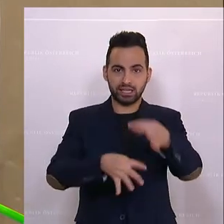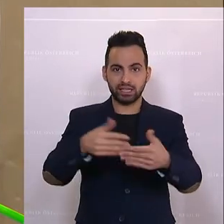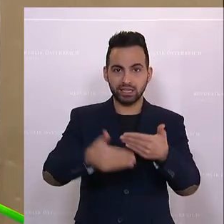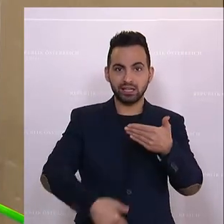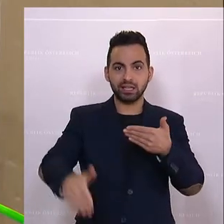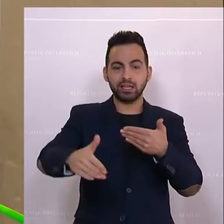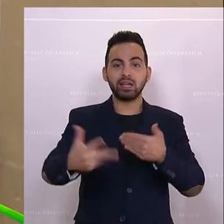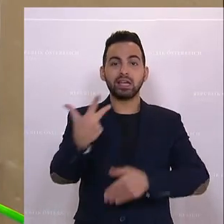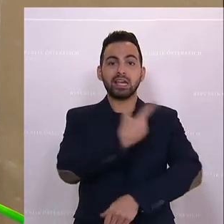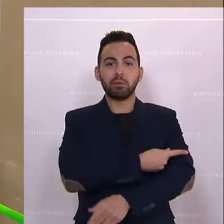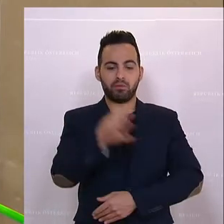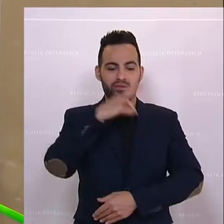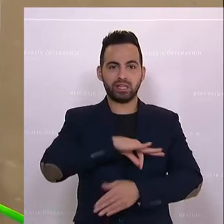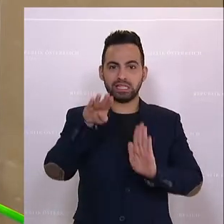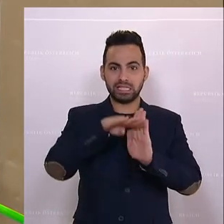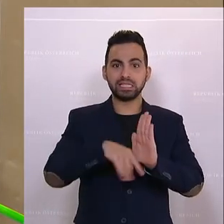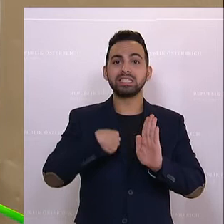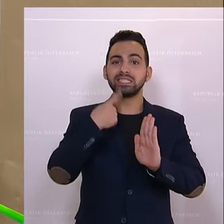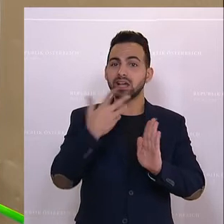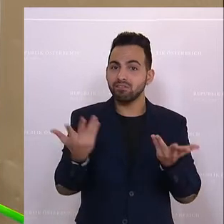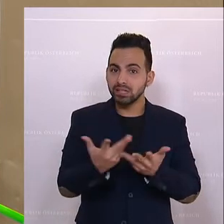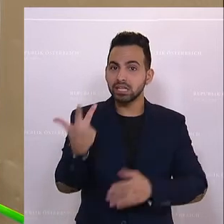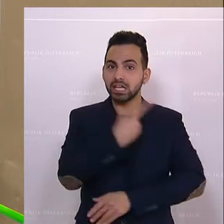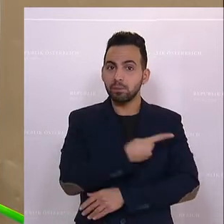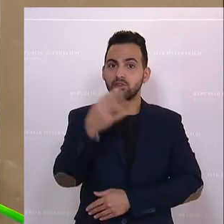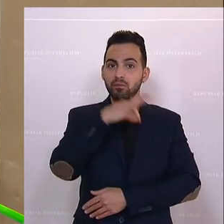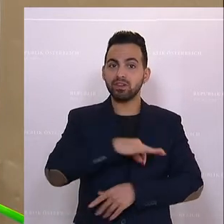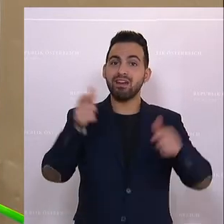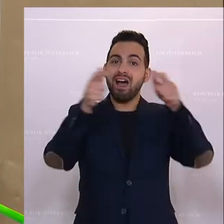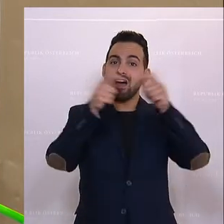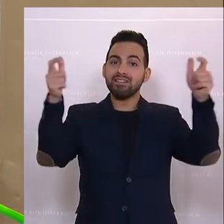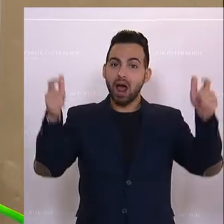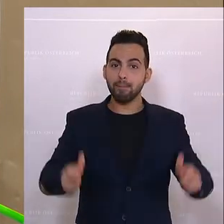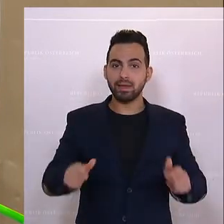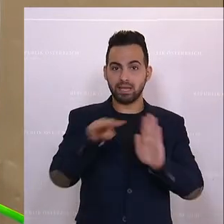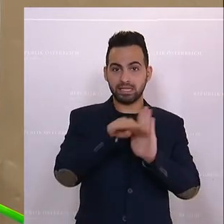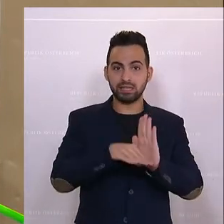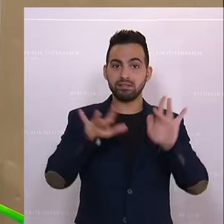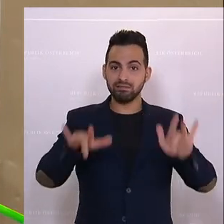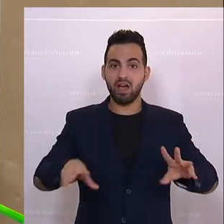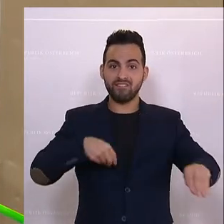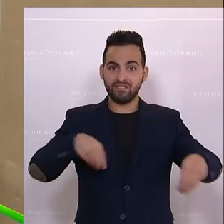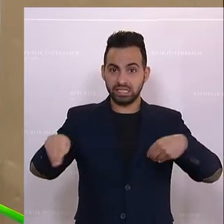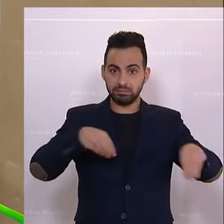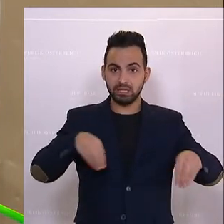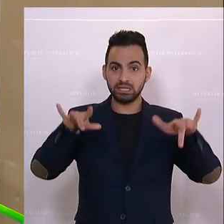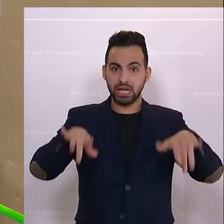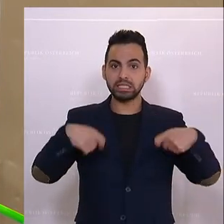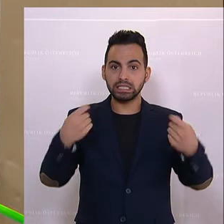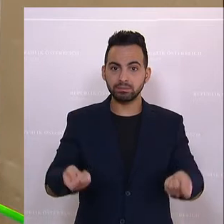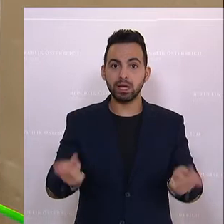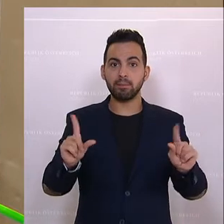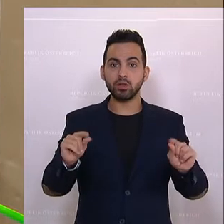Impfpflichtgesetz als Impfpflichtrahmengesetz, da es einen Rahmen für Flexibilität gibt, sozusagen